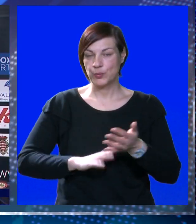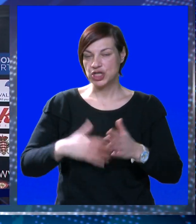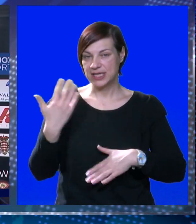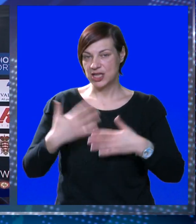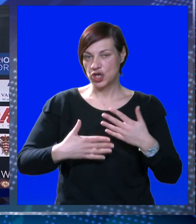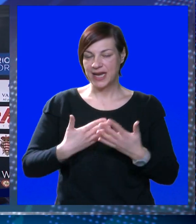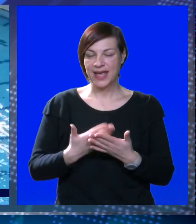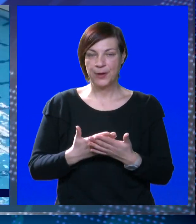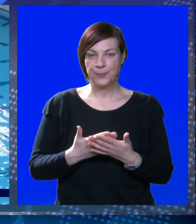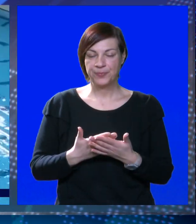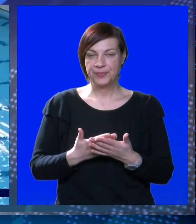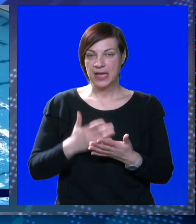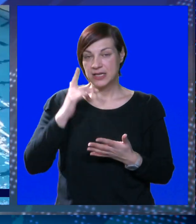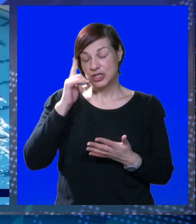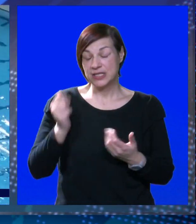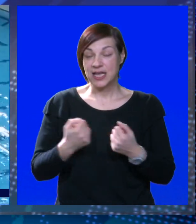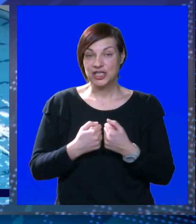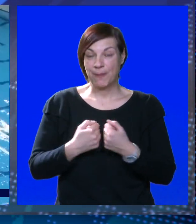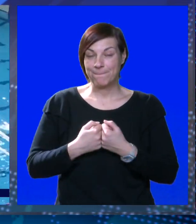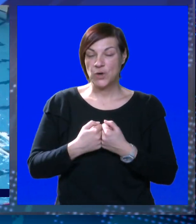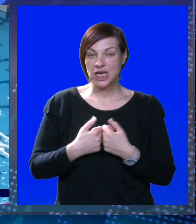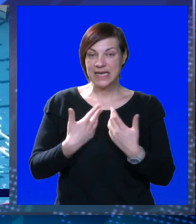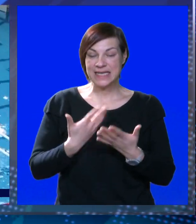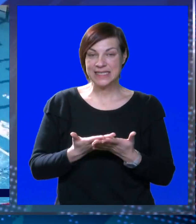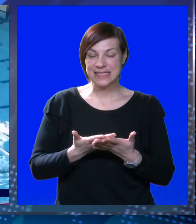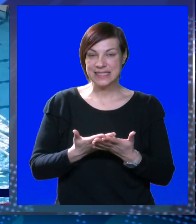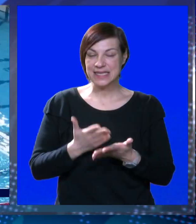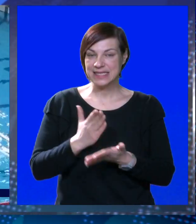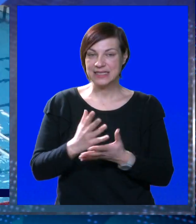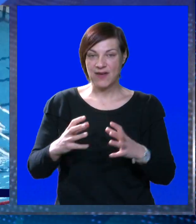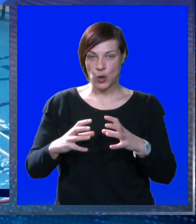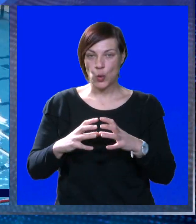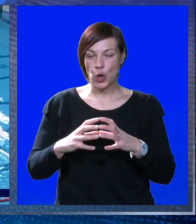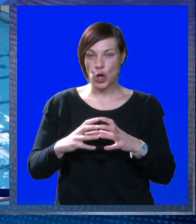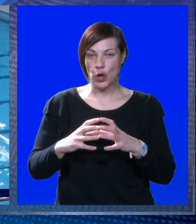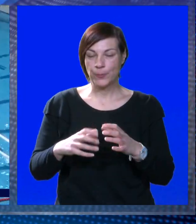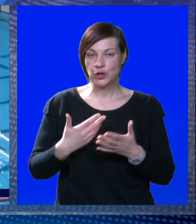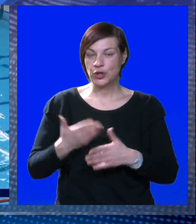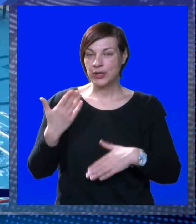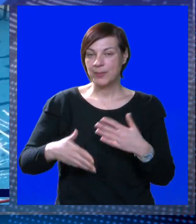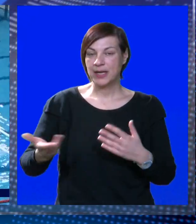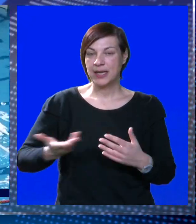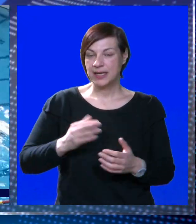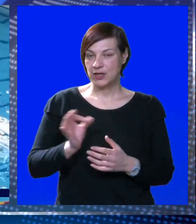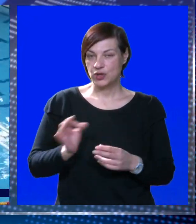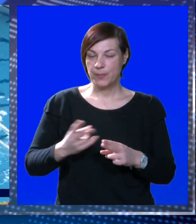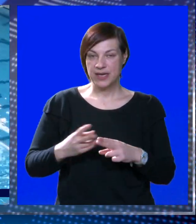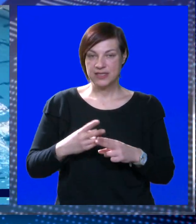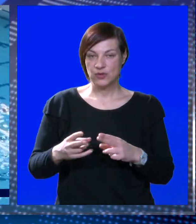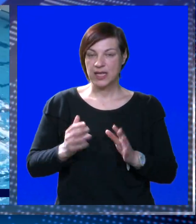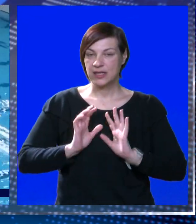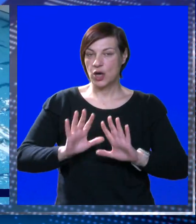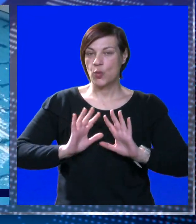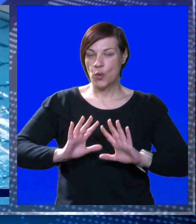pa do kraja. Borili i ginuli za svaku loptu i to nam je na kraju donijelo i dobar